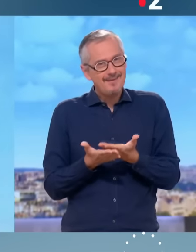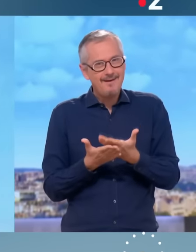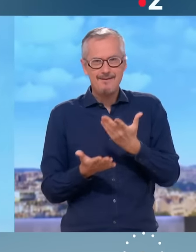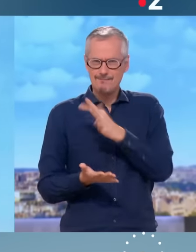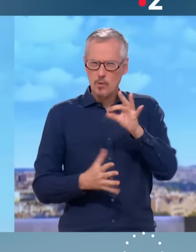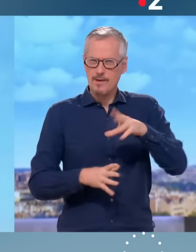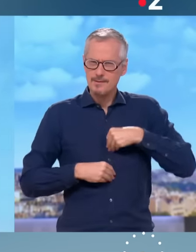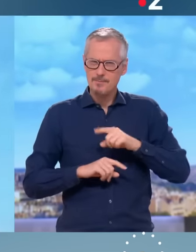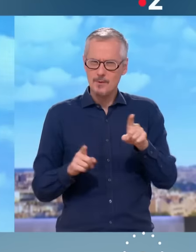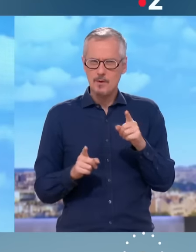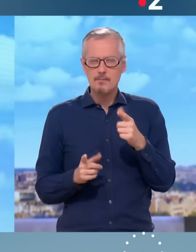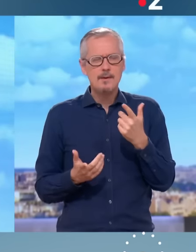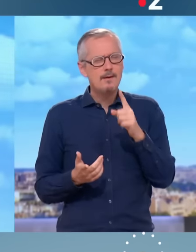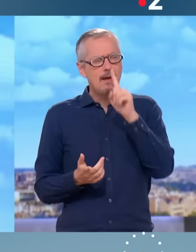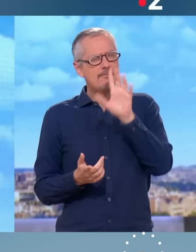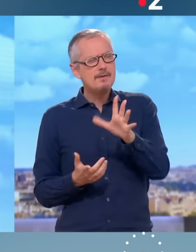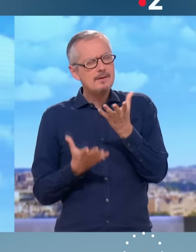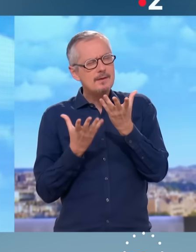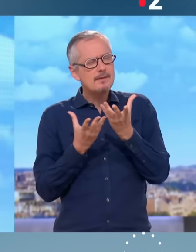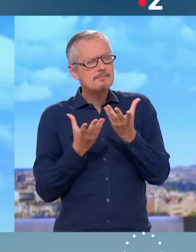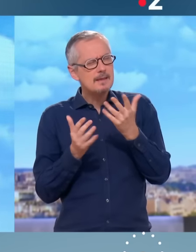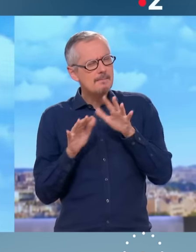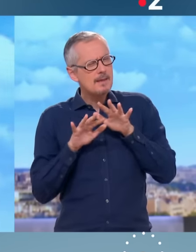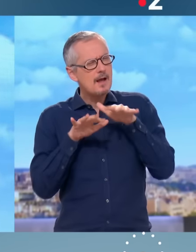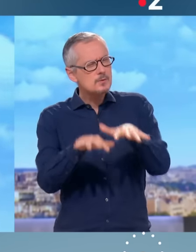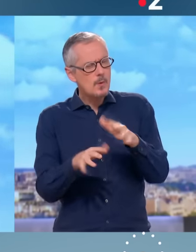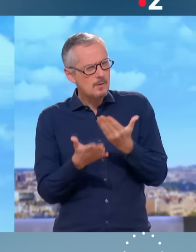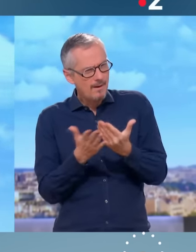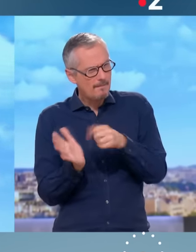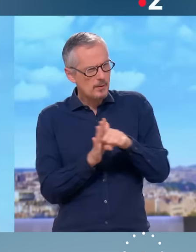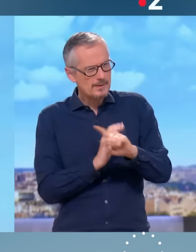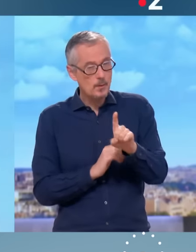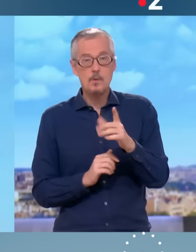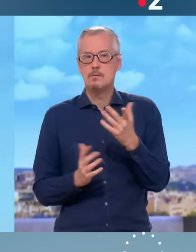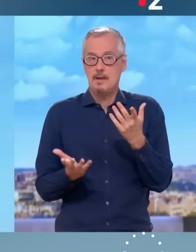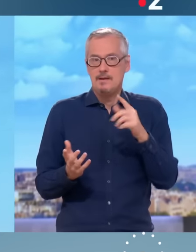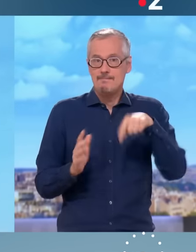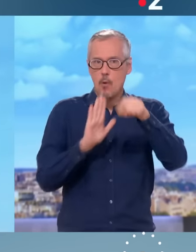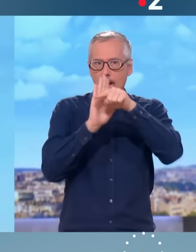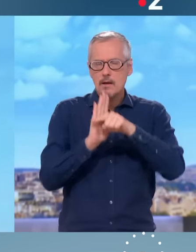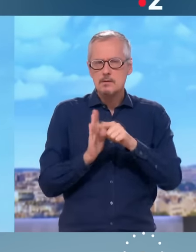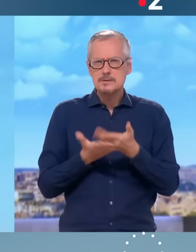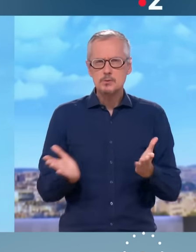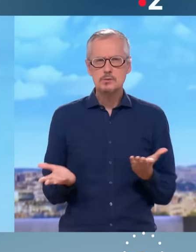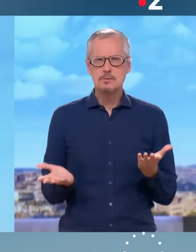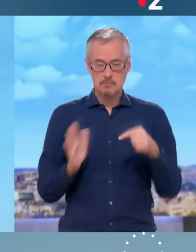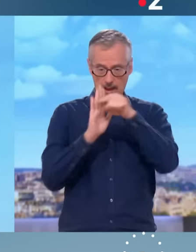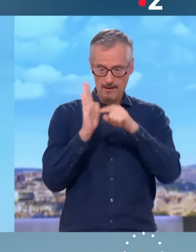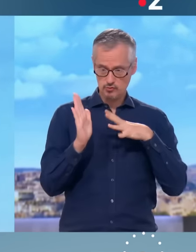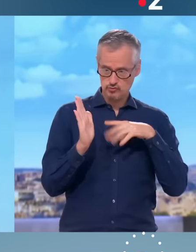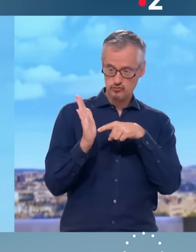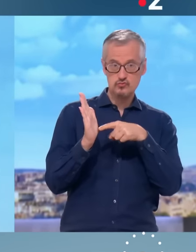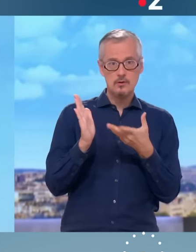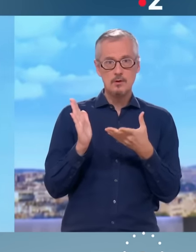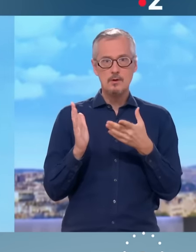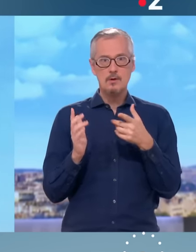des Pour vous, l'immigration n'est pas la priorité ? Mais il faut appliquer les règles. Qu'est-ce que c'est que cette agitation frénétique sur